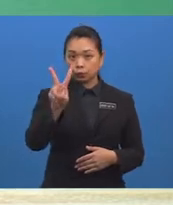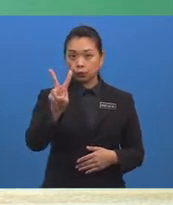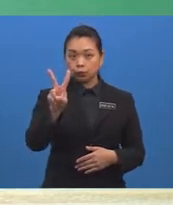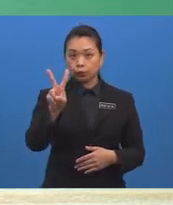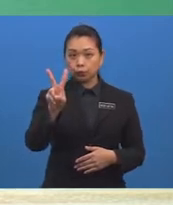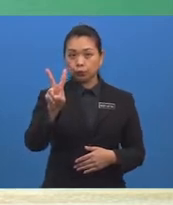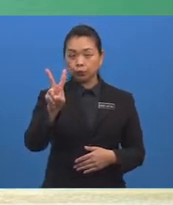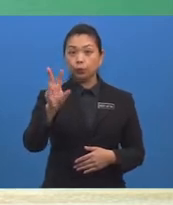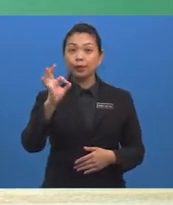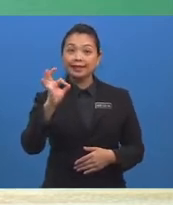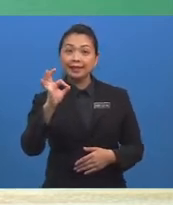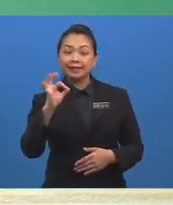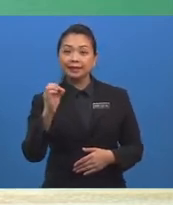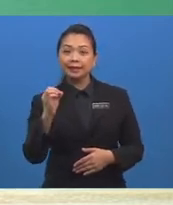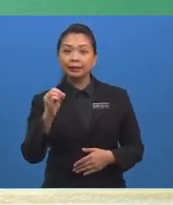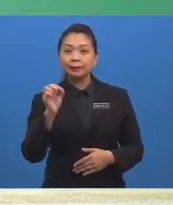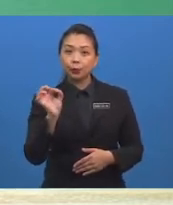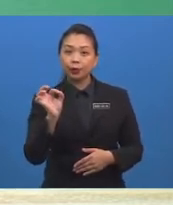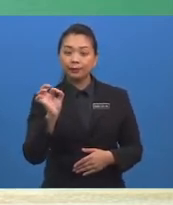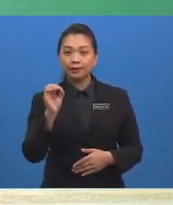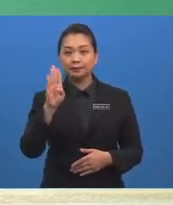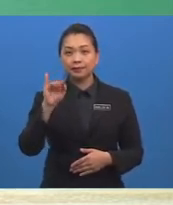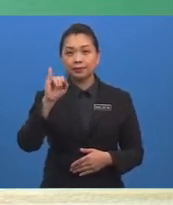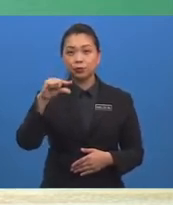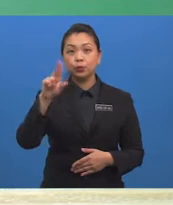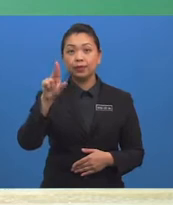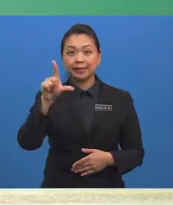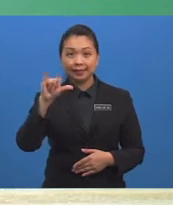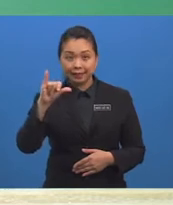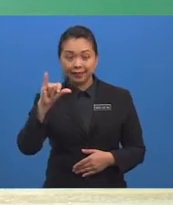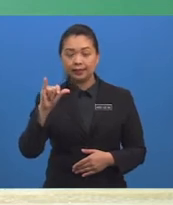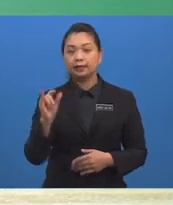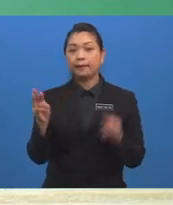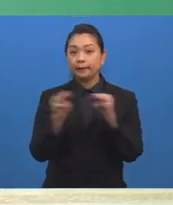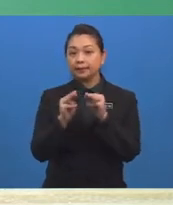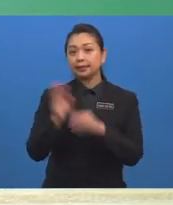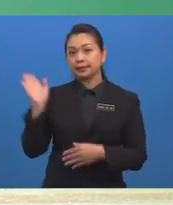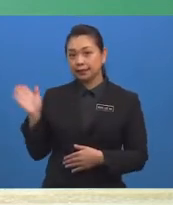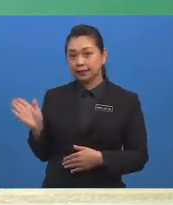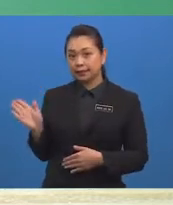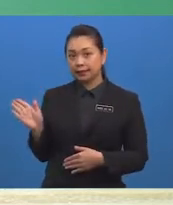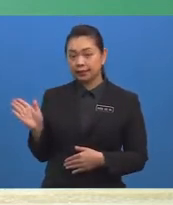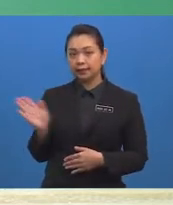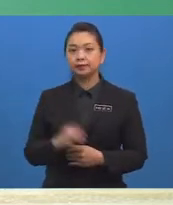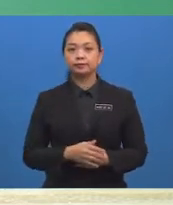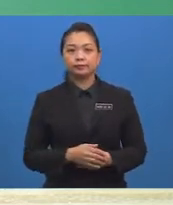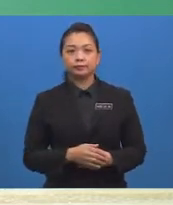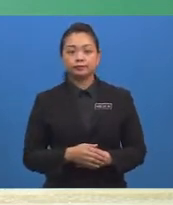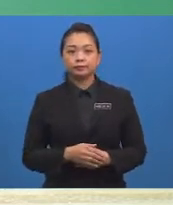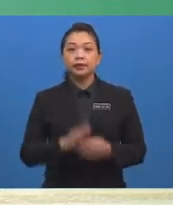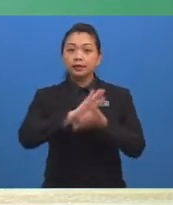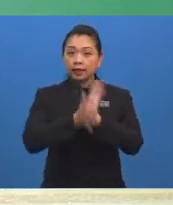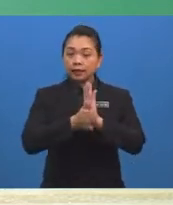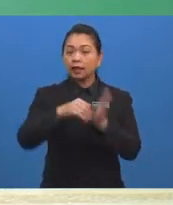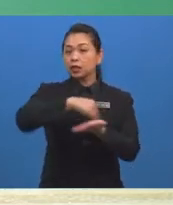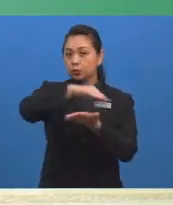yang telah dipilih Disenaraikan seperti di dalam paparan Maka kesemua